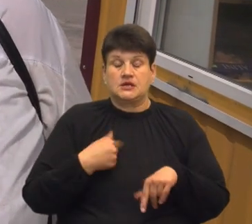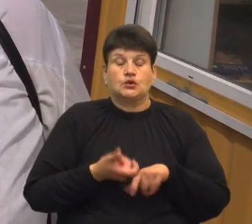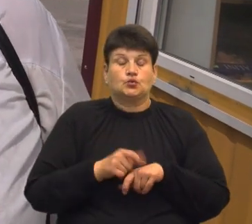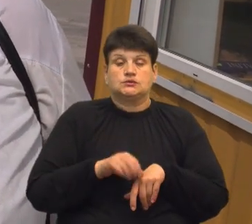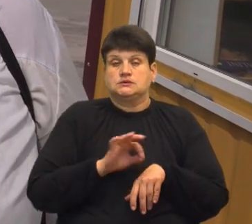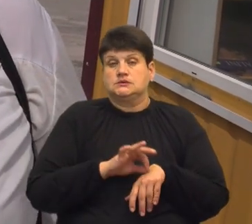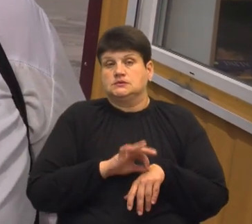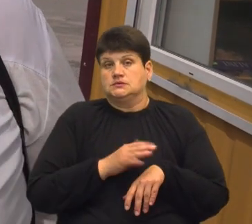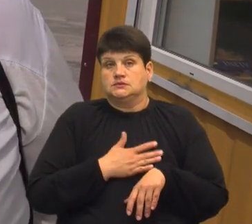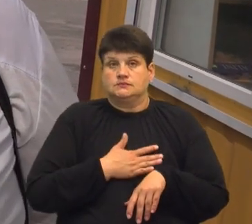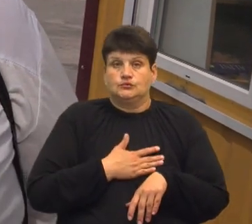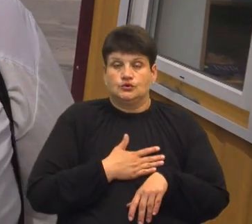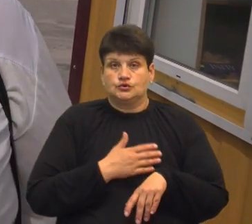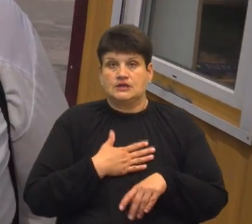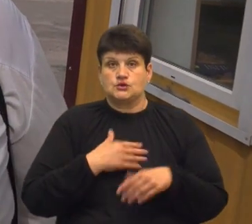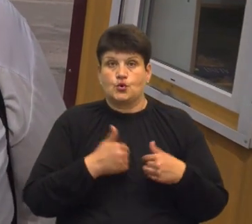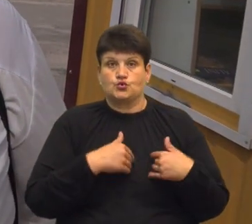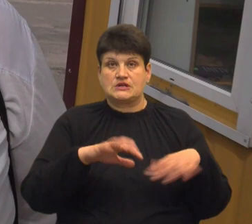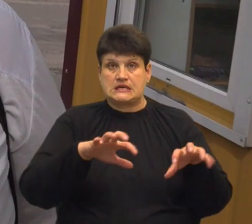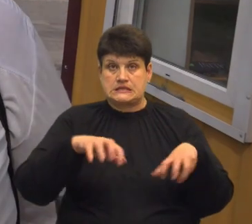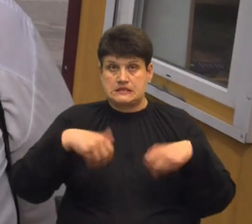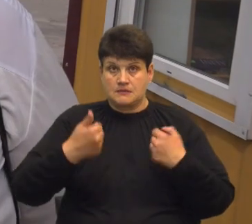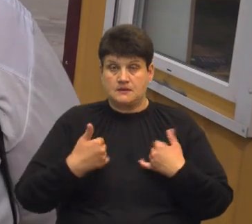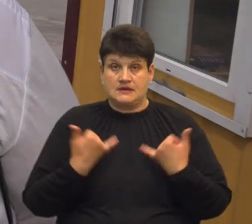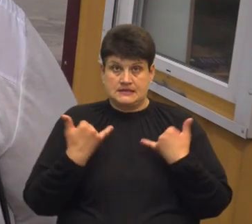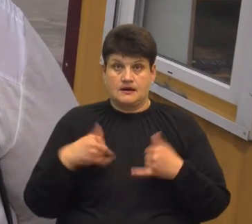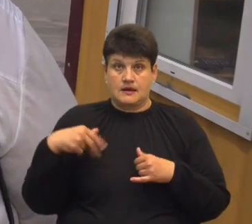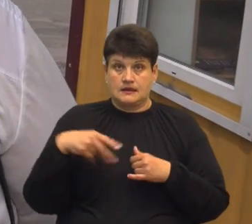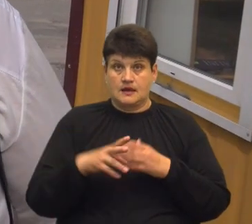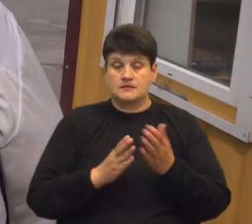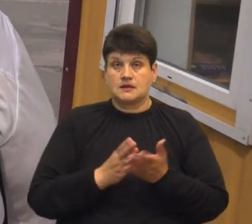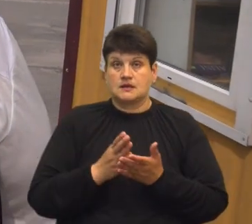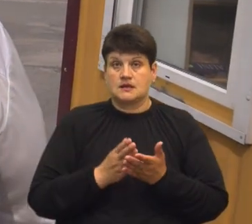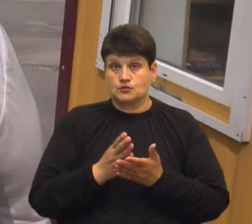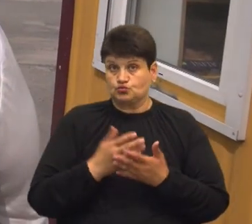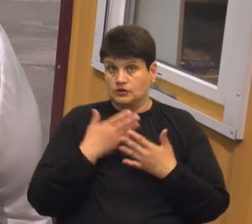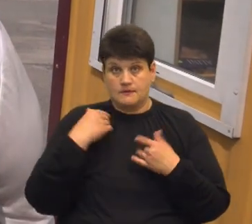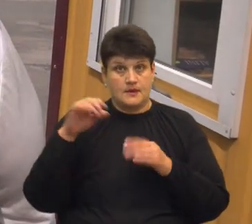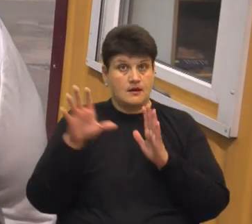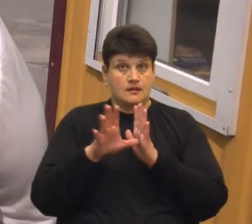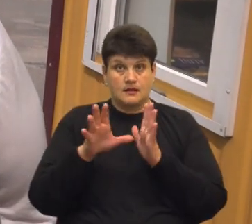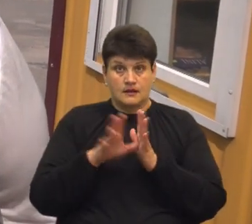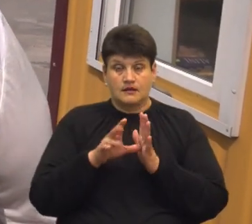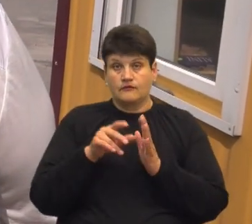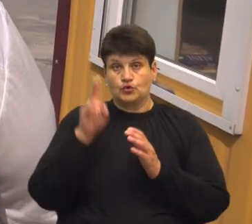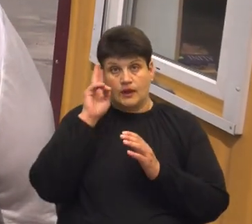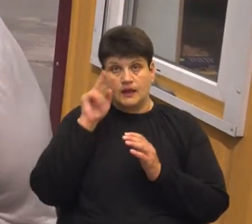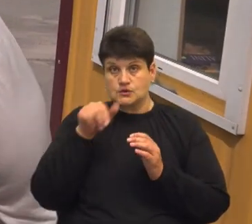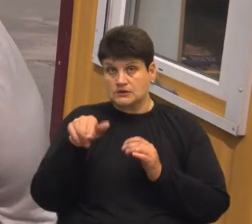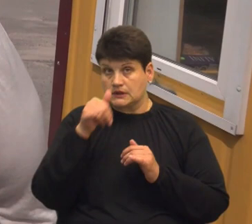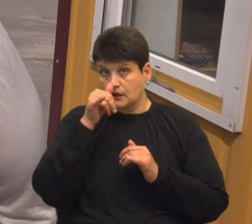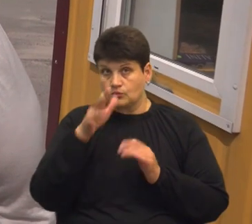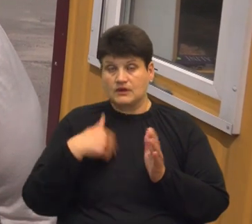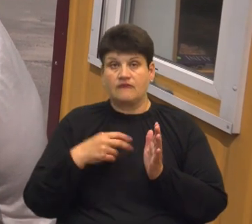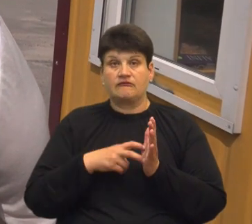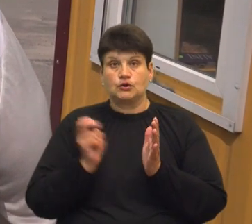що нам, з нас хочуть забрати. От ми зараз йдемо на службу і нема світла. Вибачте, в туалет сходити ми не можемо, бо нам відключили